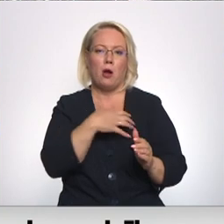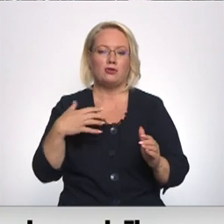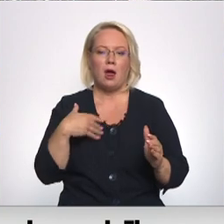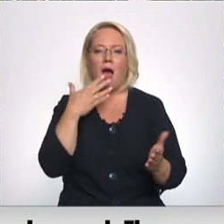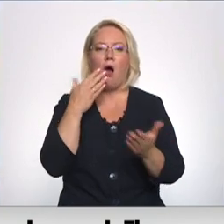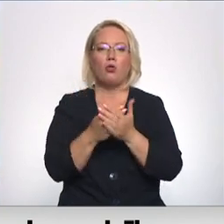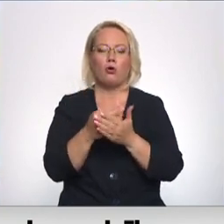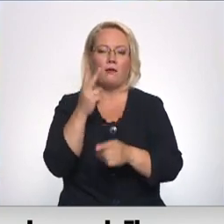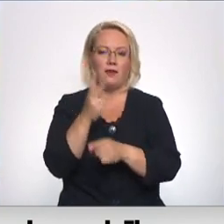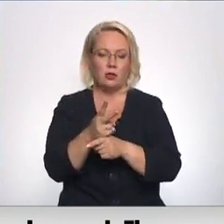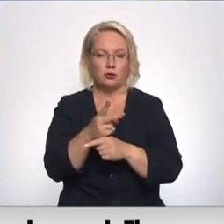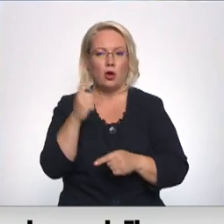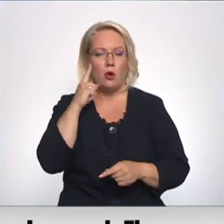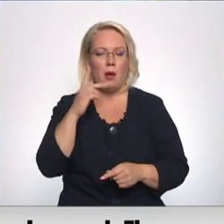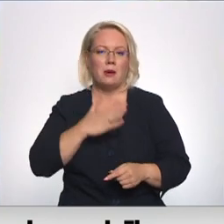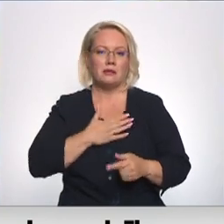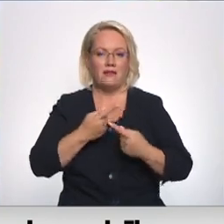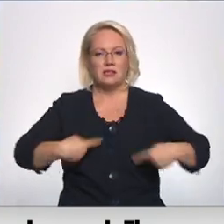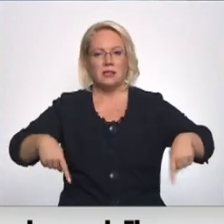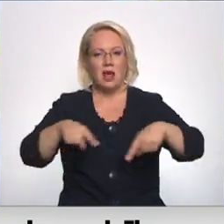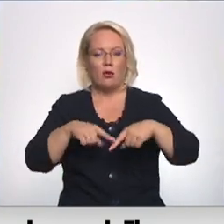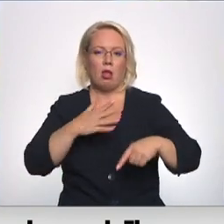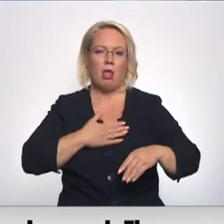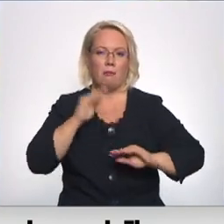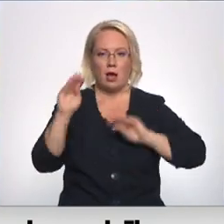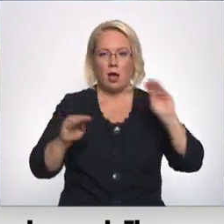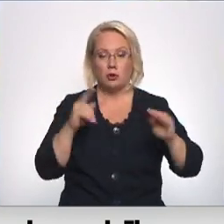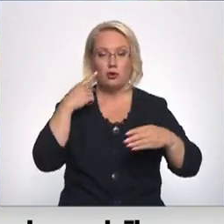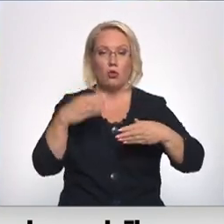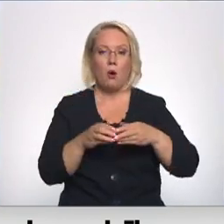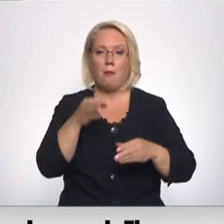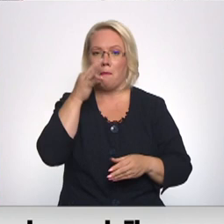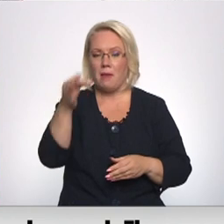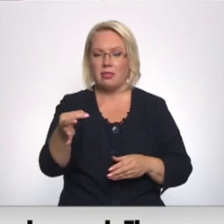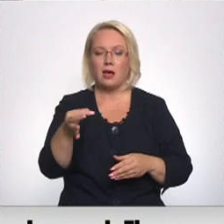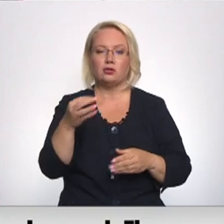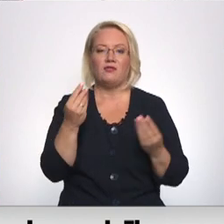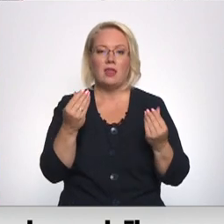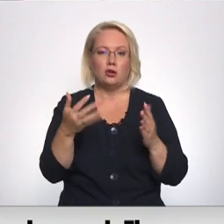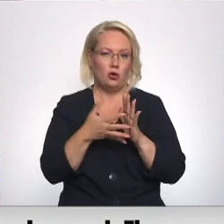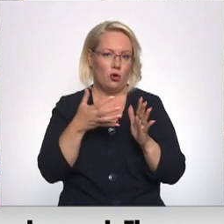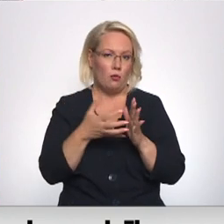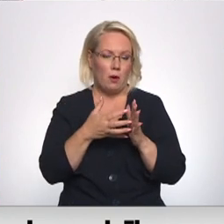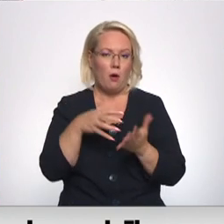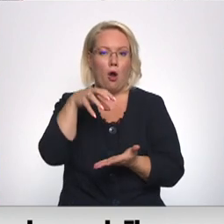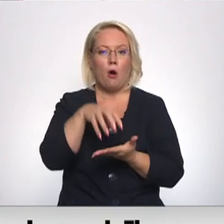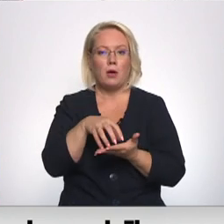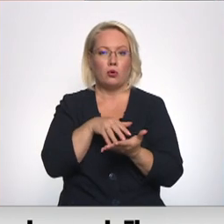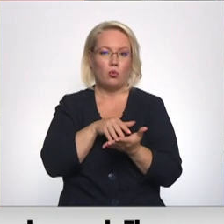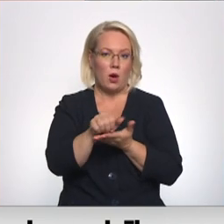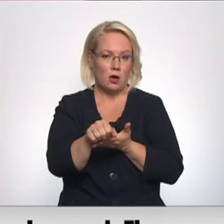funkcijās gādāt par savas teritorijas labiekārtošanu. Domē tika norādīts arī uz finansējumu trūkumu objektu nojaukšanai.